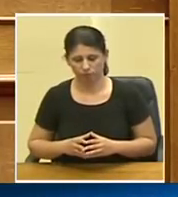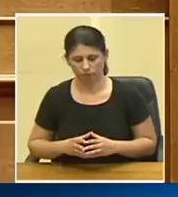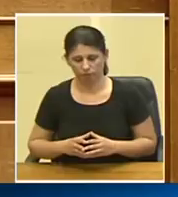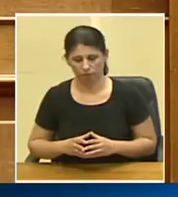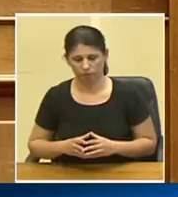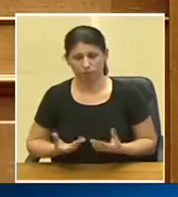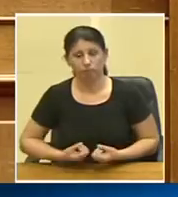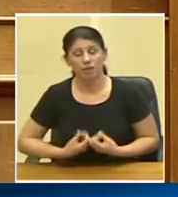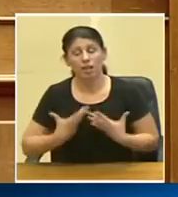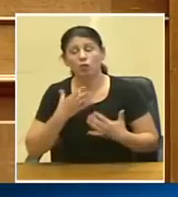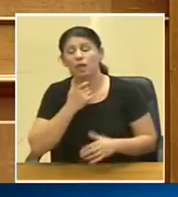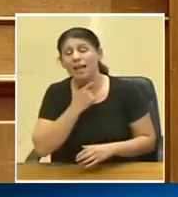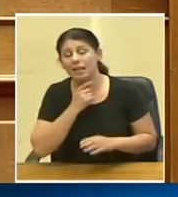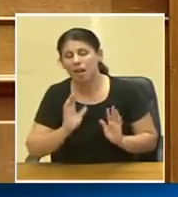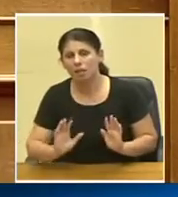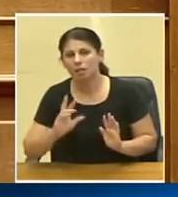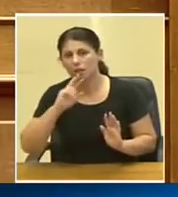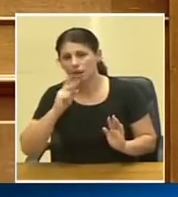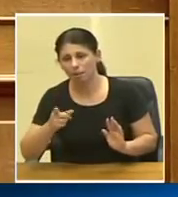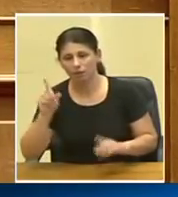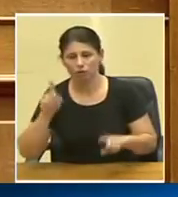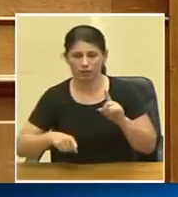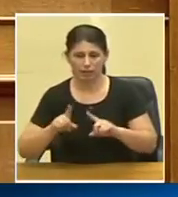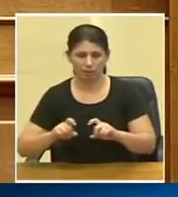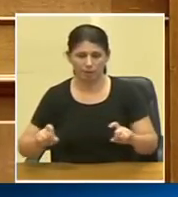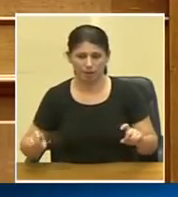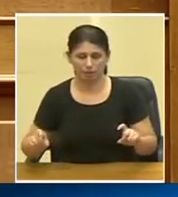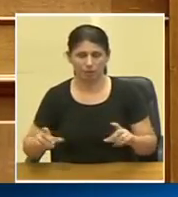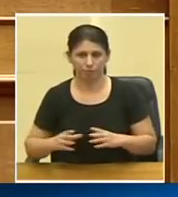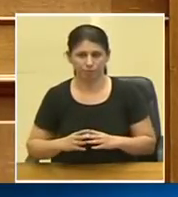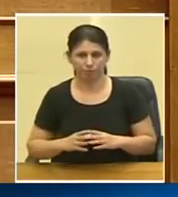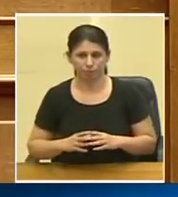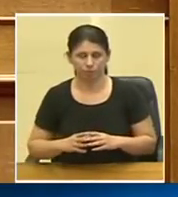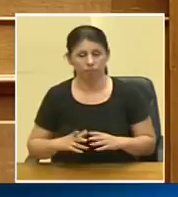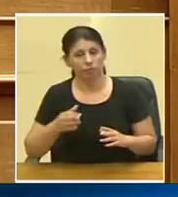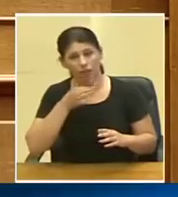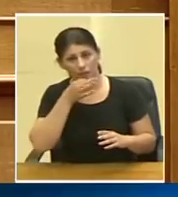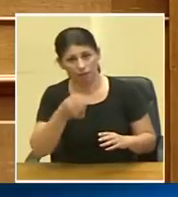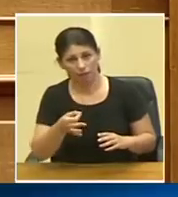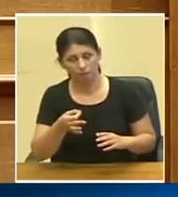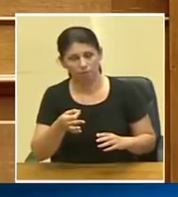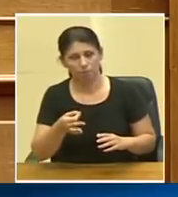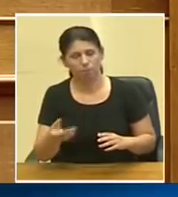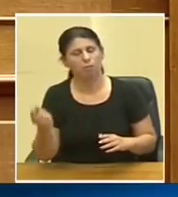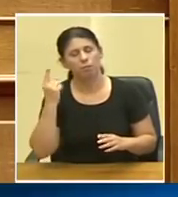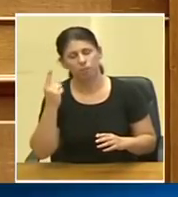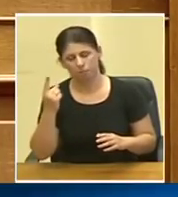ένιωσα την ανάγκη να απαντήσω σε κάποια πράγματα και θα πω άλλη μια κουβέντα